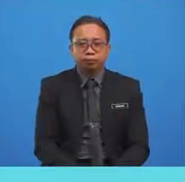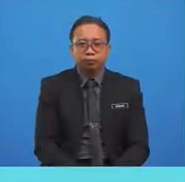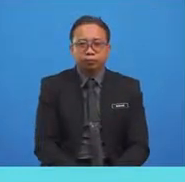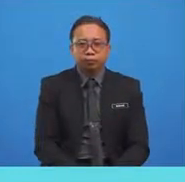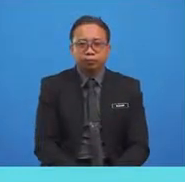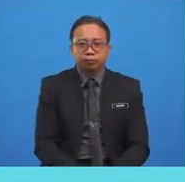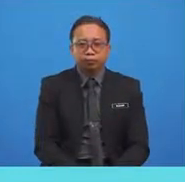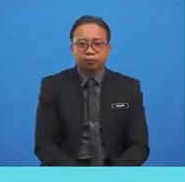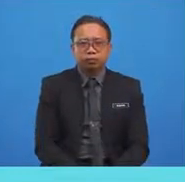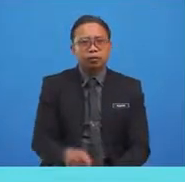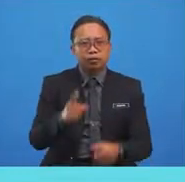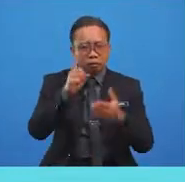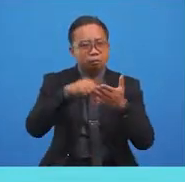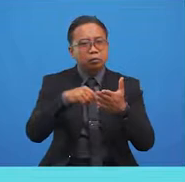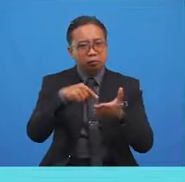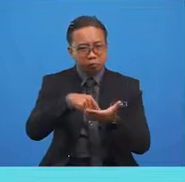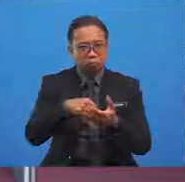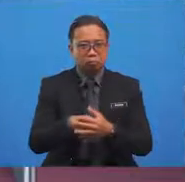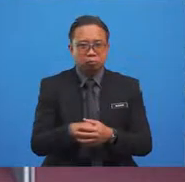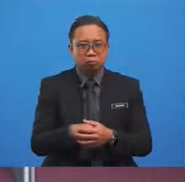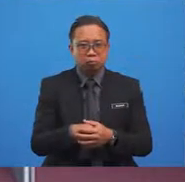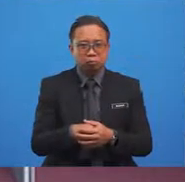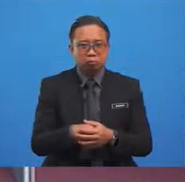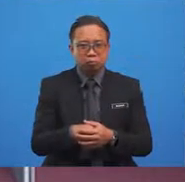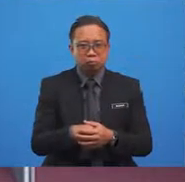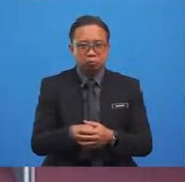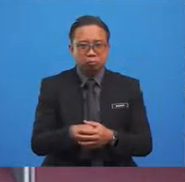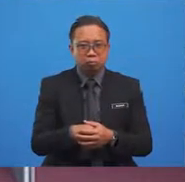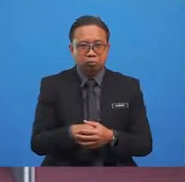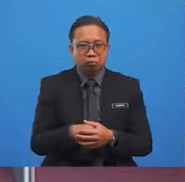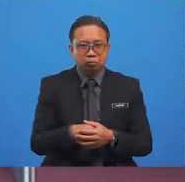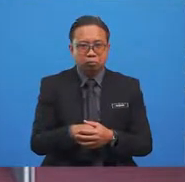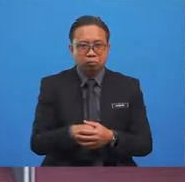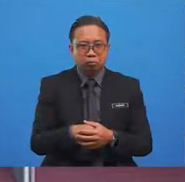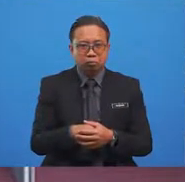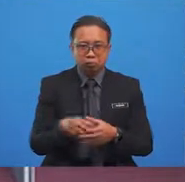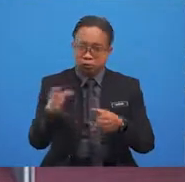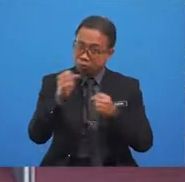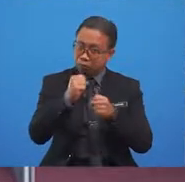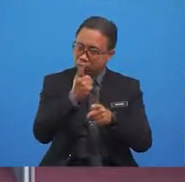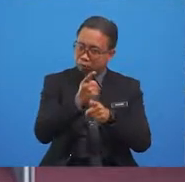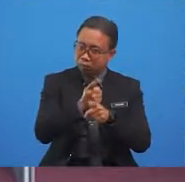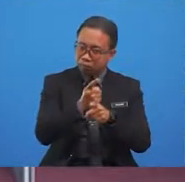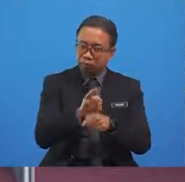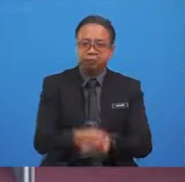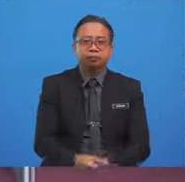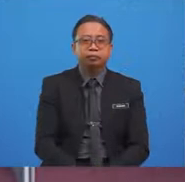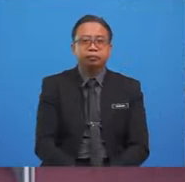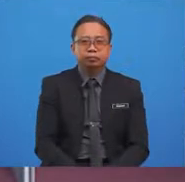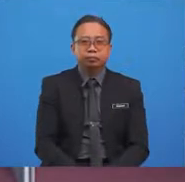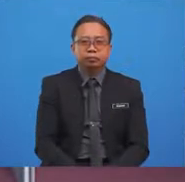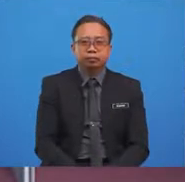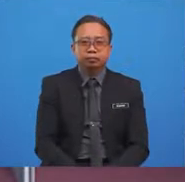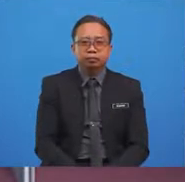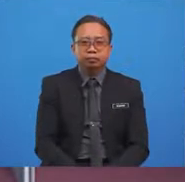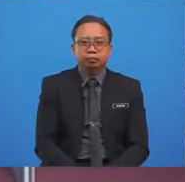how do I do this? Did you do it right? Did you get to do this? Well, I